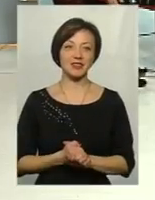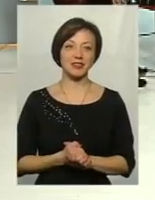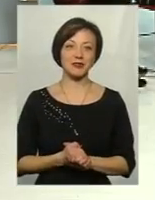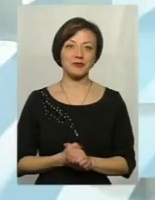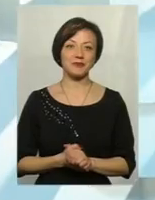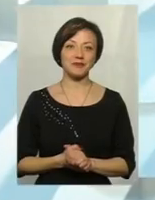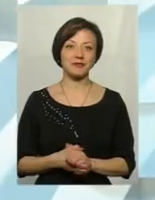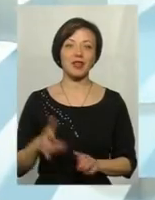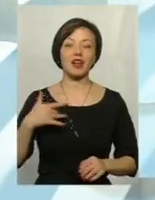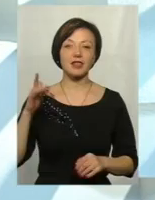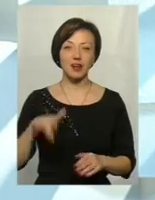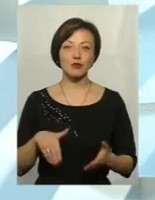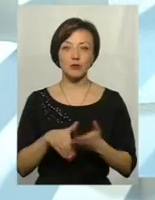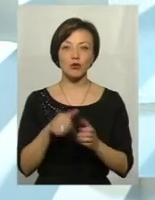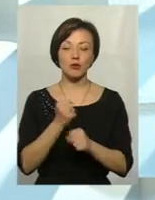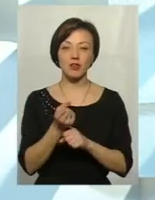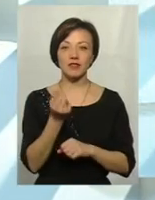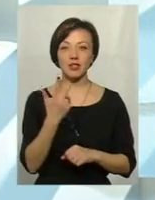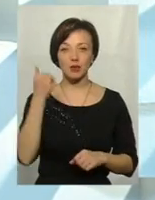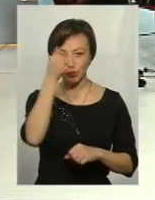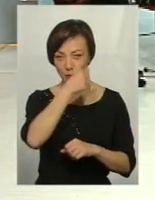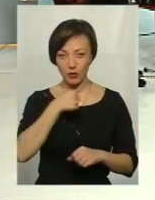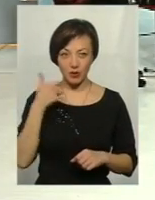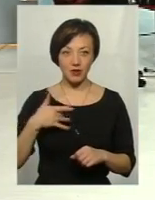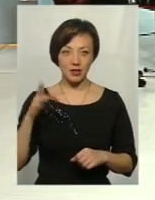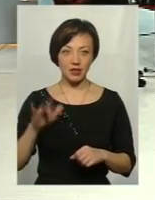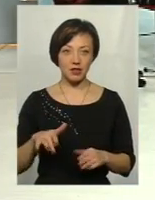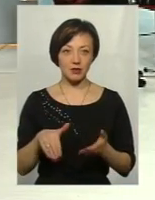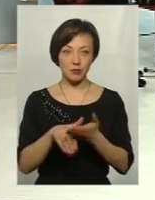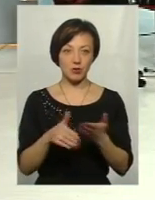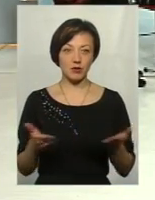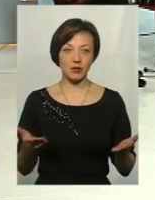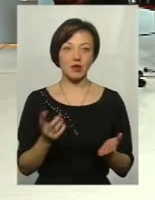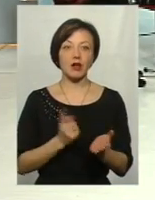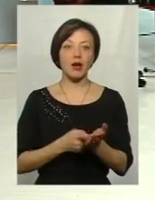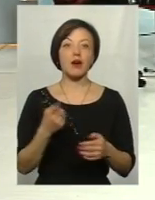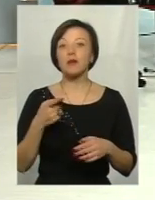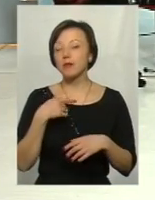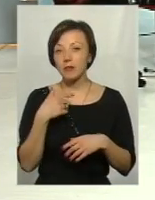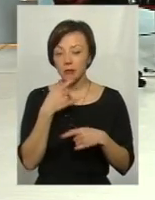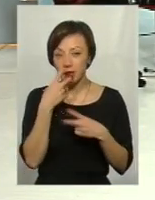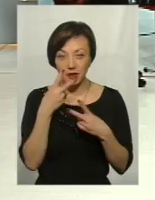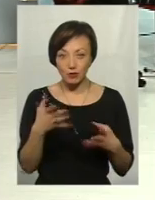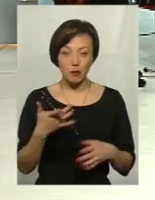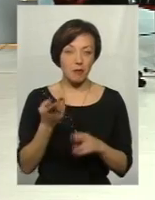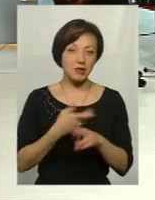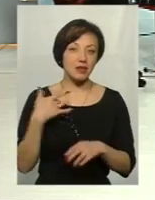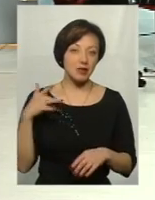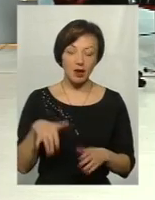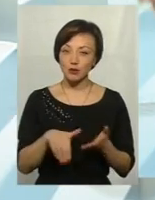радикальний спосіб, так як жони це робили 13-тому А в радикальний спосіб, бачите, ми доходили дошли, бо з радикальних способів, ну ніяк.